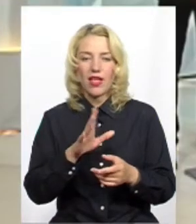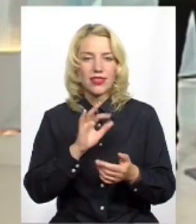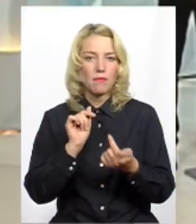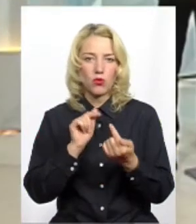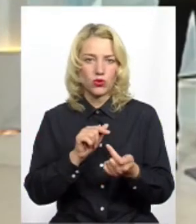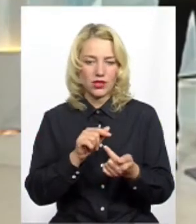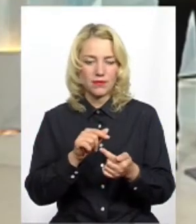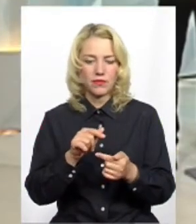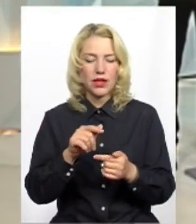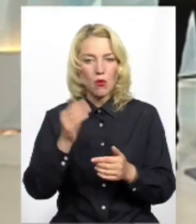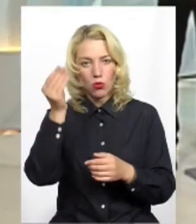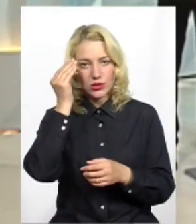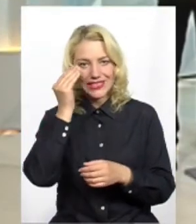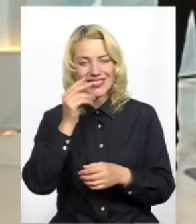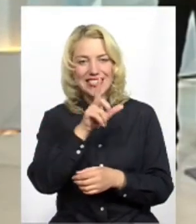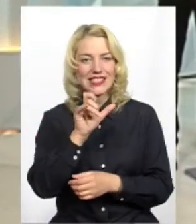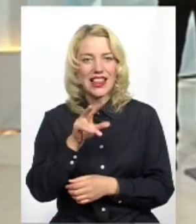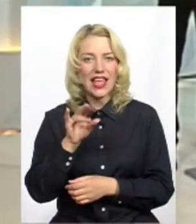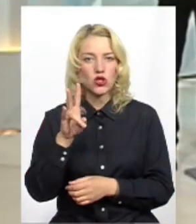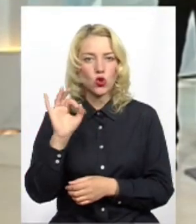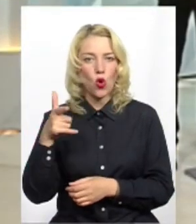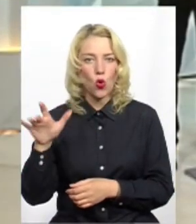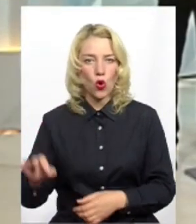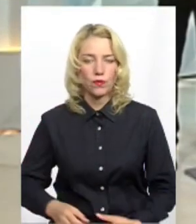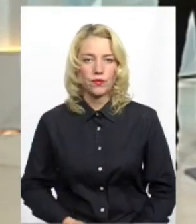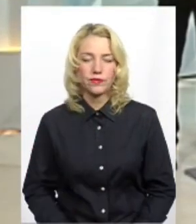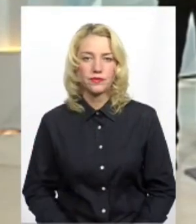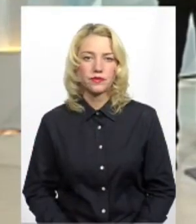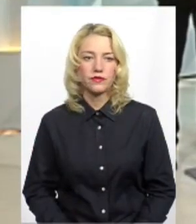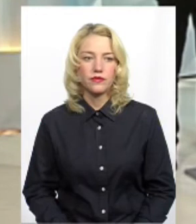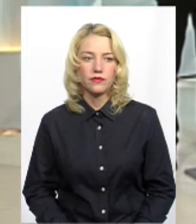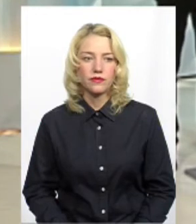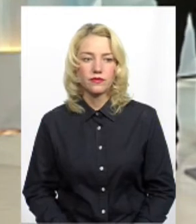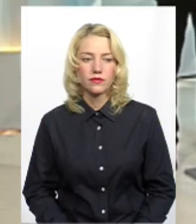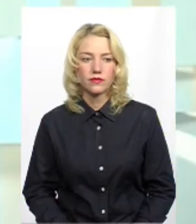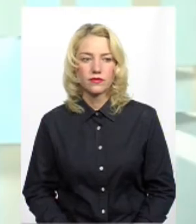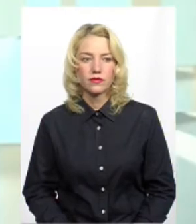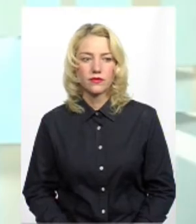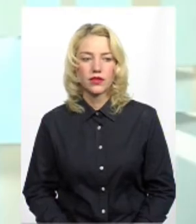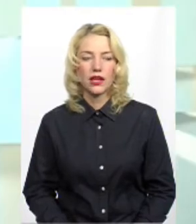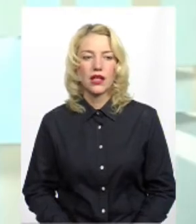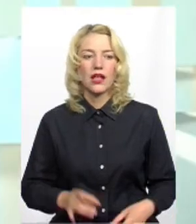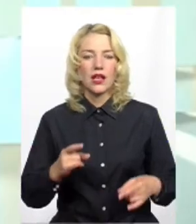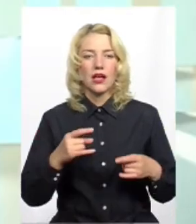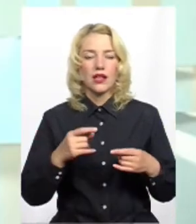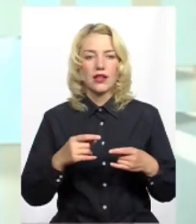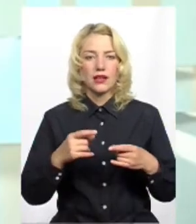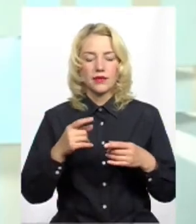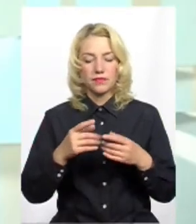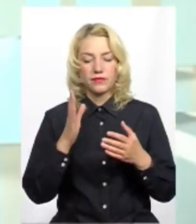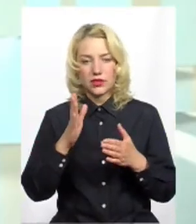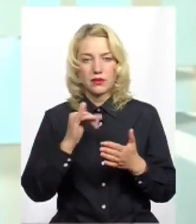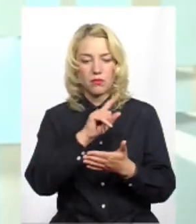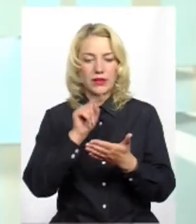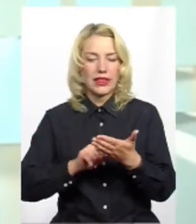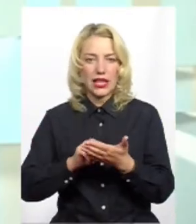Зеленського по розширюванню прямої демократії України. Дякую вам. Зараз перед вами на моніторі з'являються виклики округу за